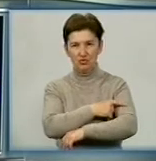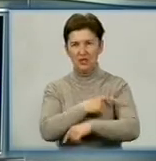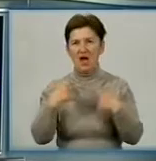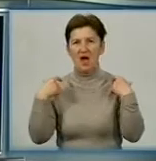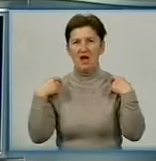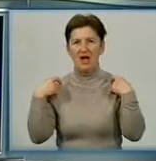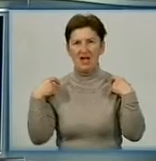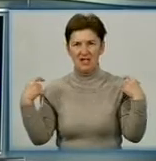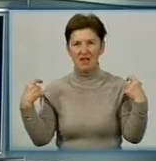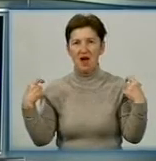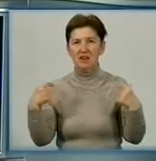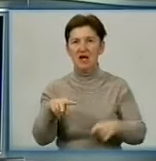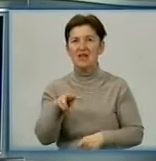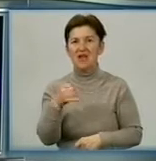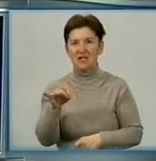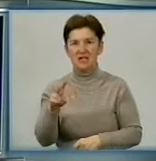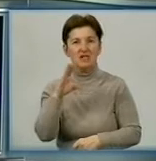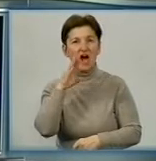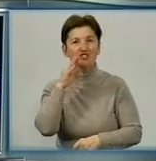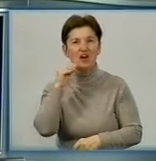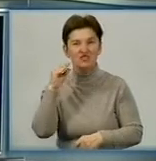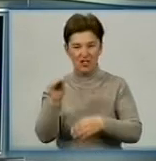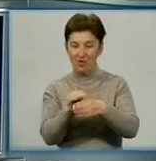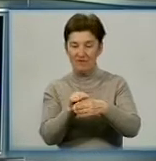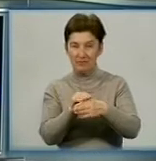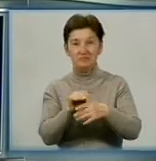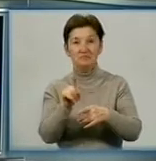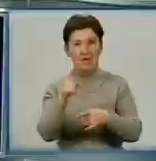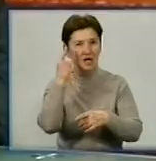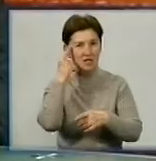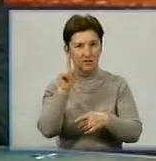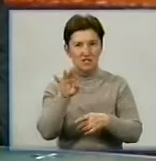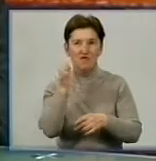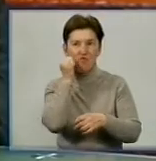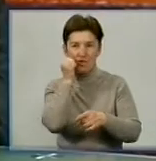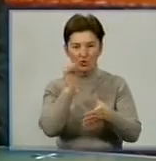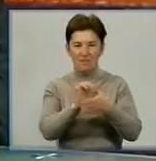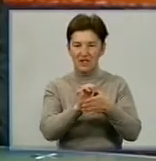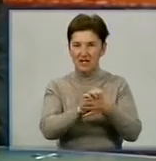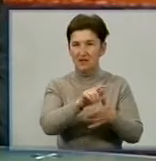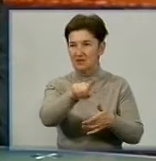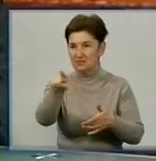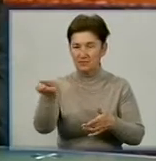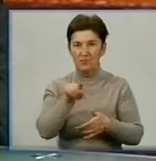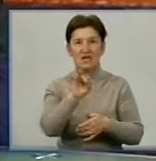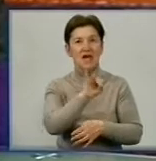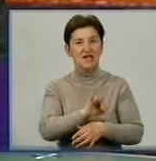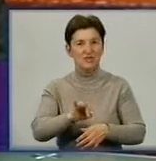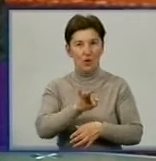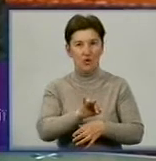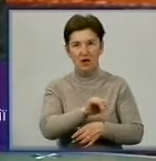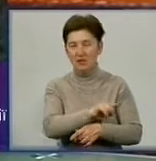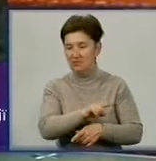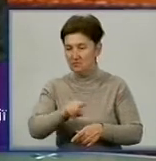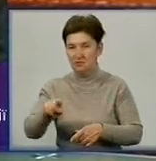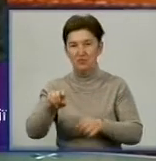Шевченко Вікторий Горьович, який добре знаний в московських кругах і історія, і досвід якої однозначно можуть